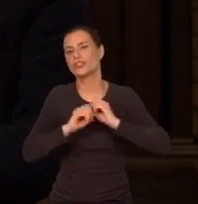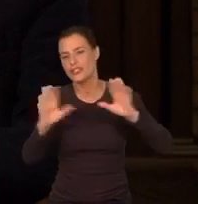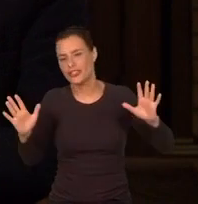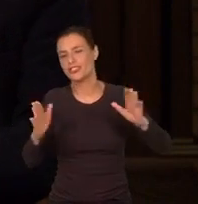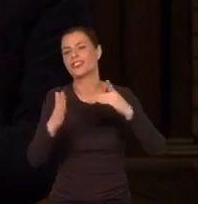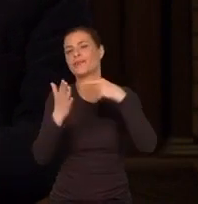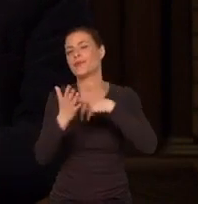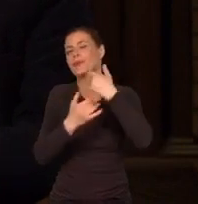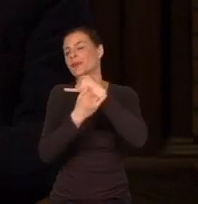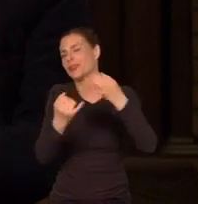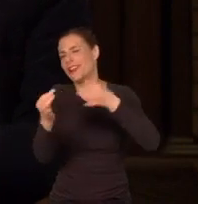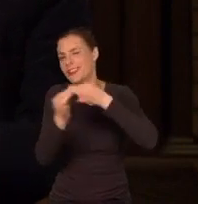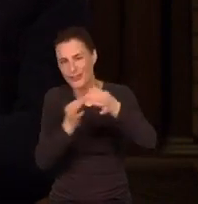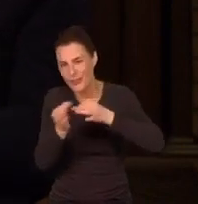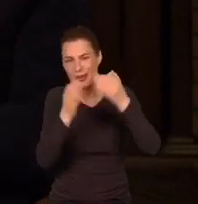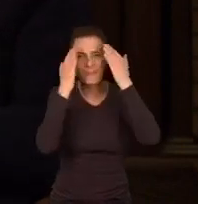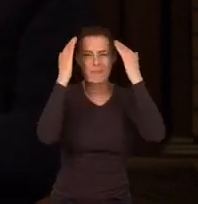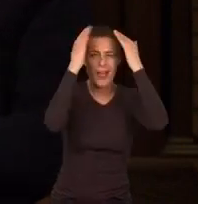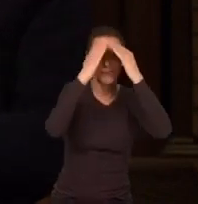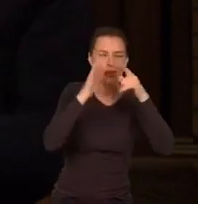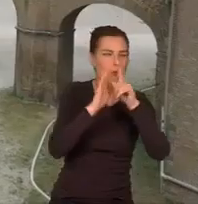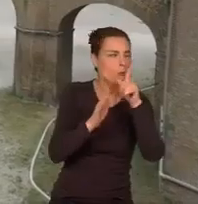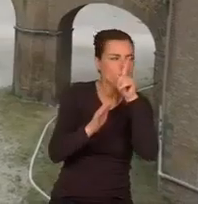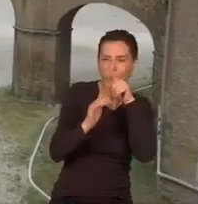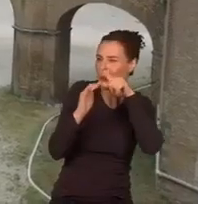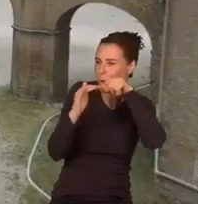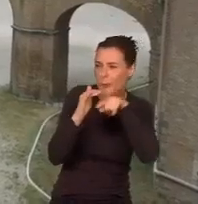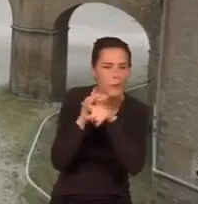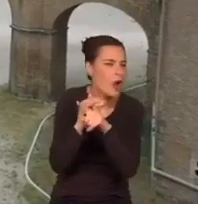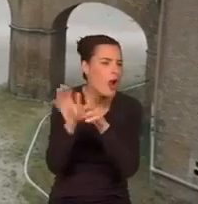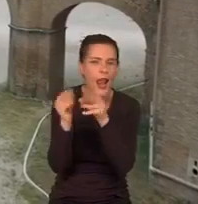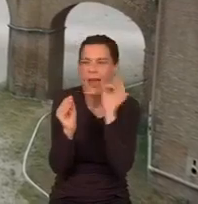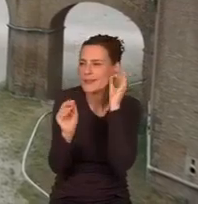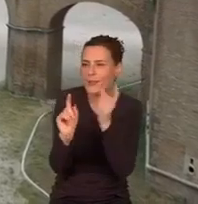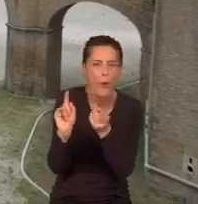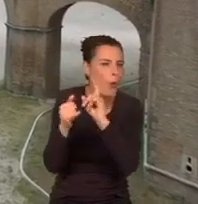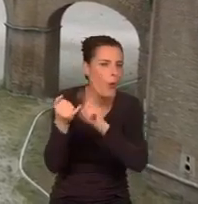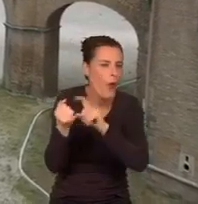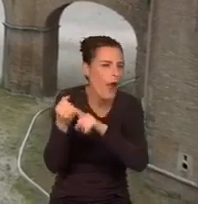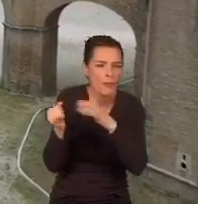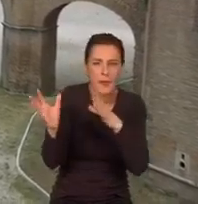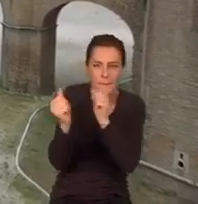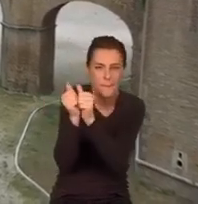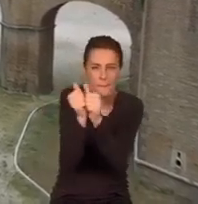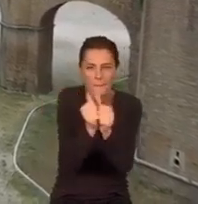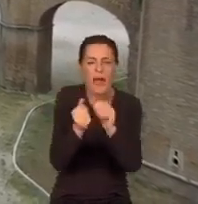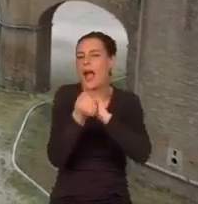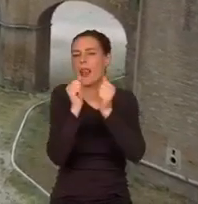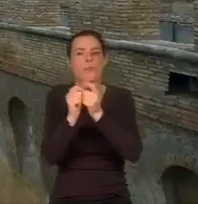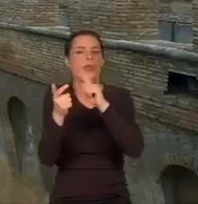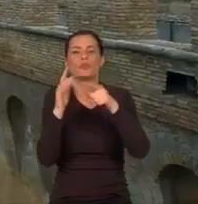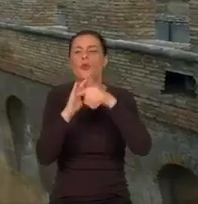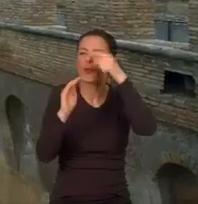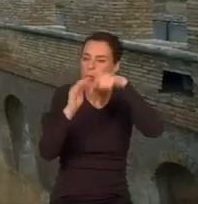pojawiły się różne historie o papieżach przemykających się na schacki z kochanykami w Zamku Świętego Anioła, czy na